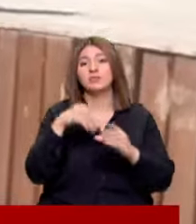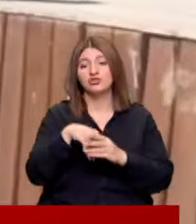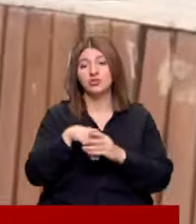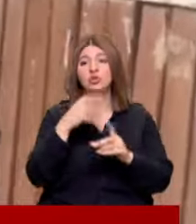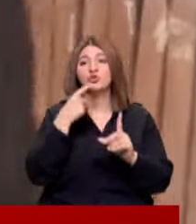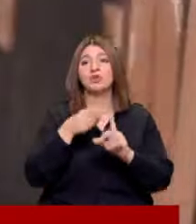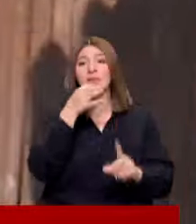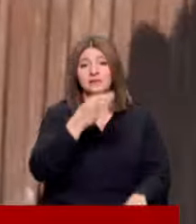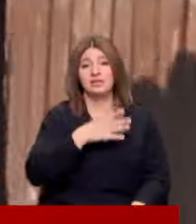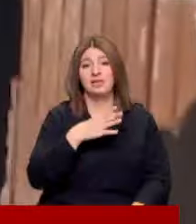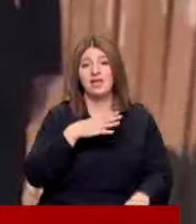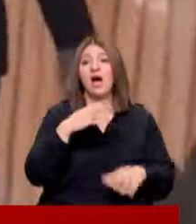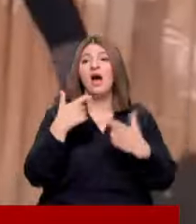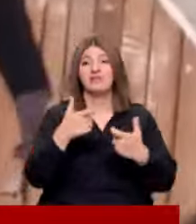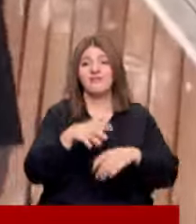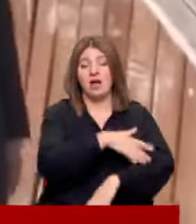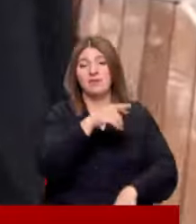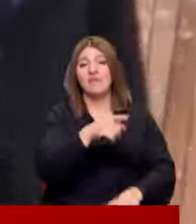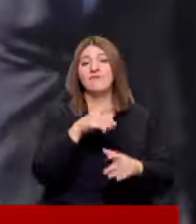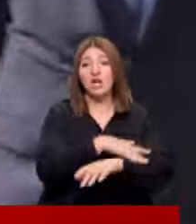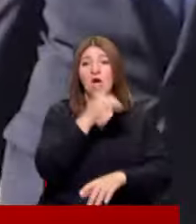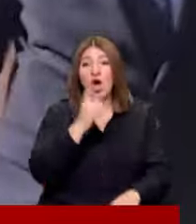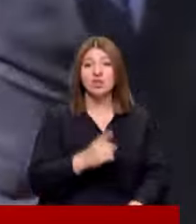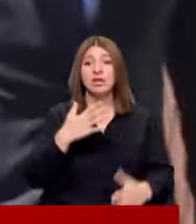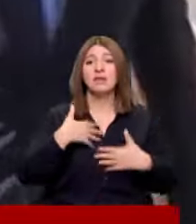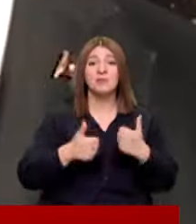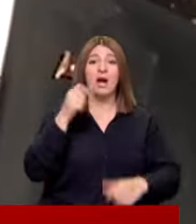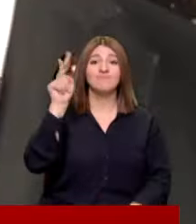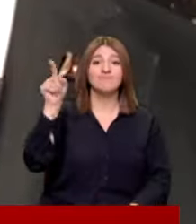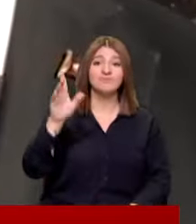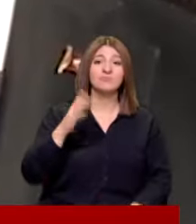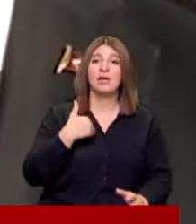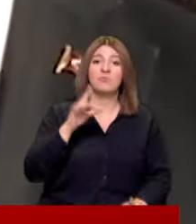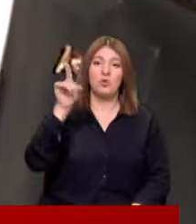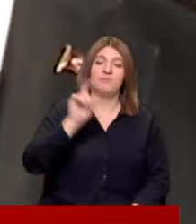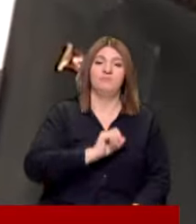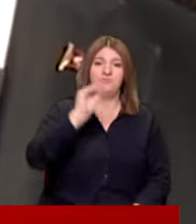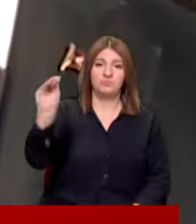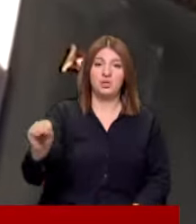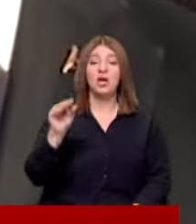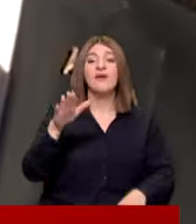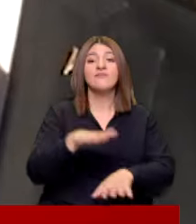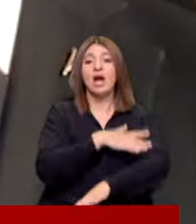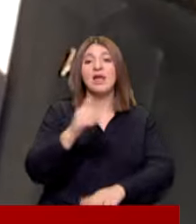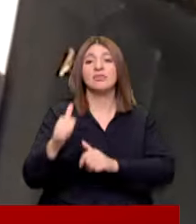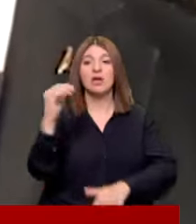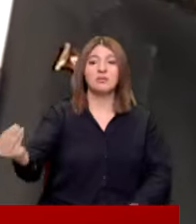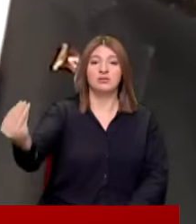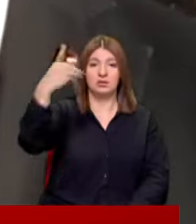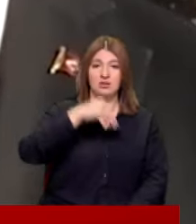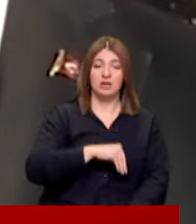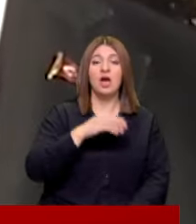soruşturma izni istedi Hatay valiliğinden Valilik önce Sağlık Bakanlığı'na iletti talebi ama yazı valiliğe tekrar